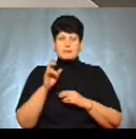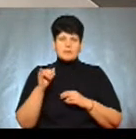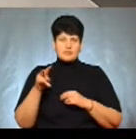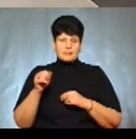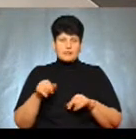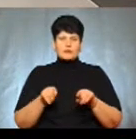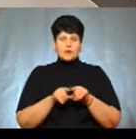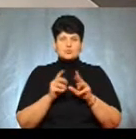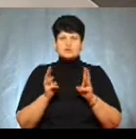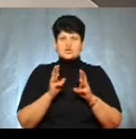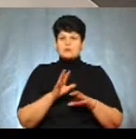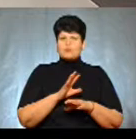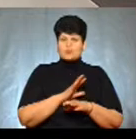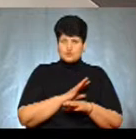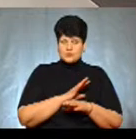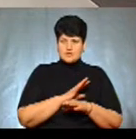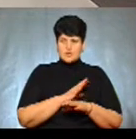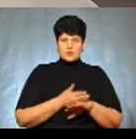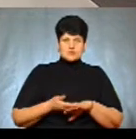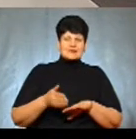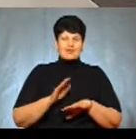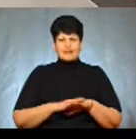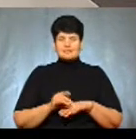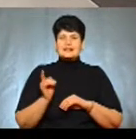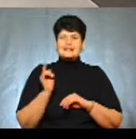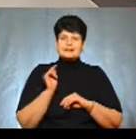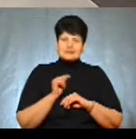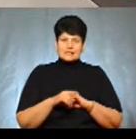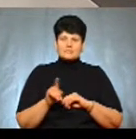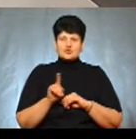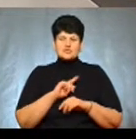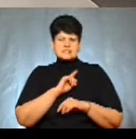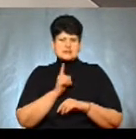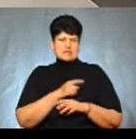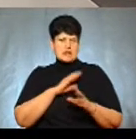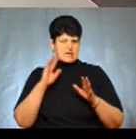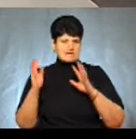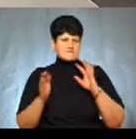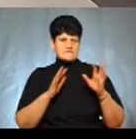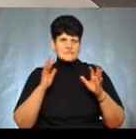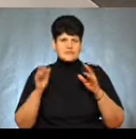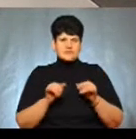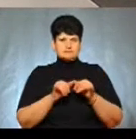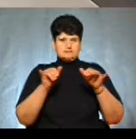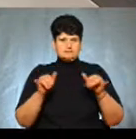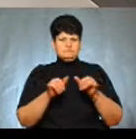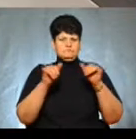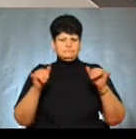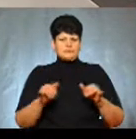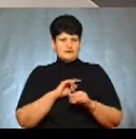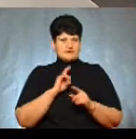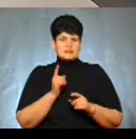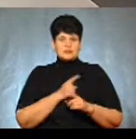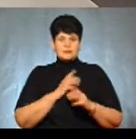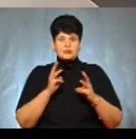також пожежа була ускладнена тим, що сильний вітер її роздував дуже